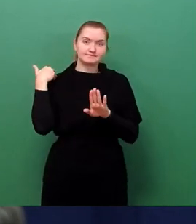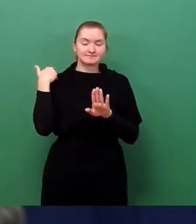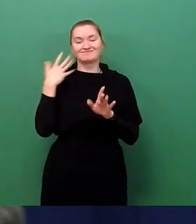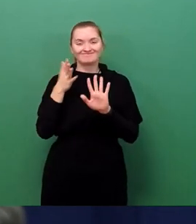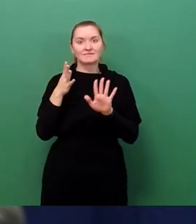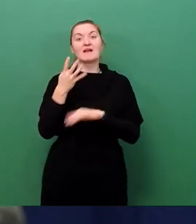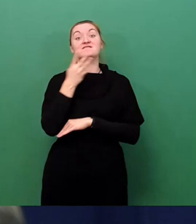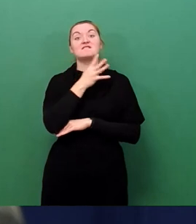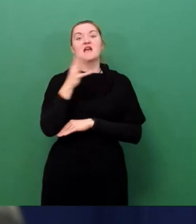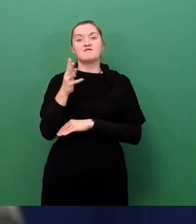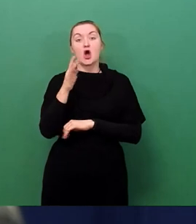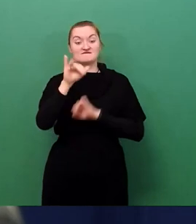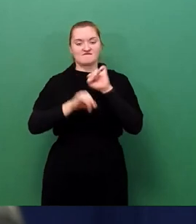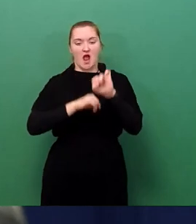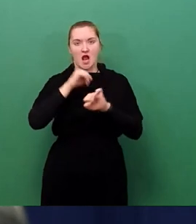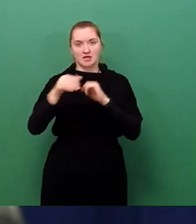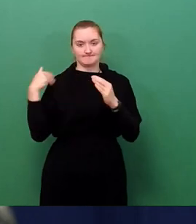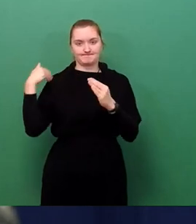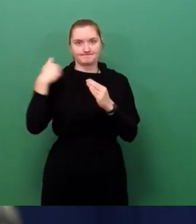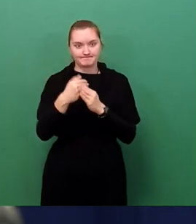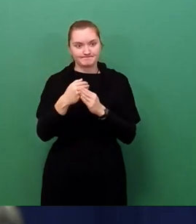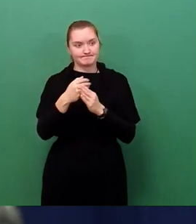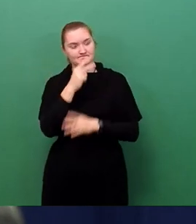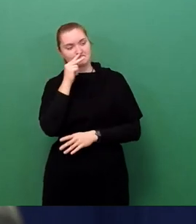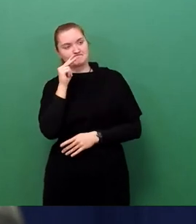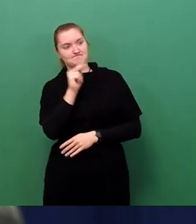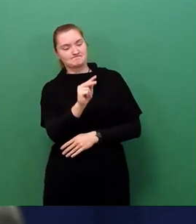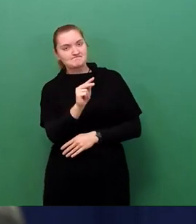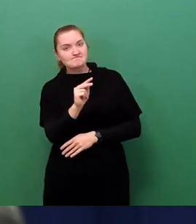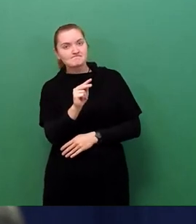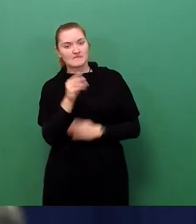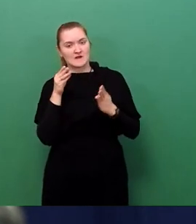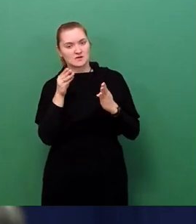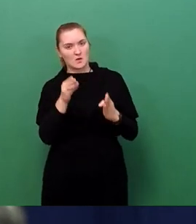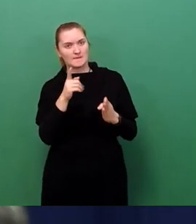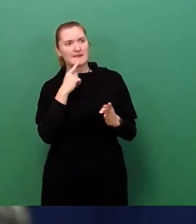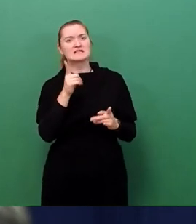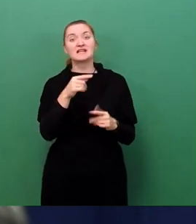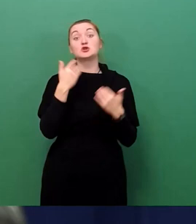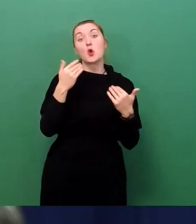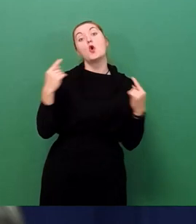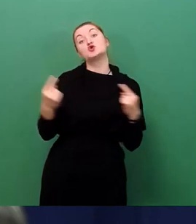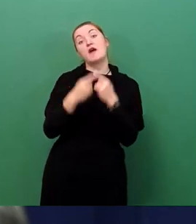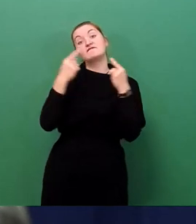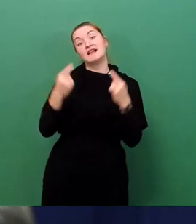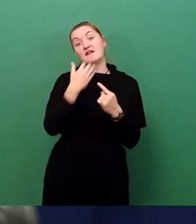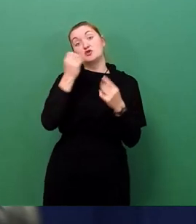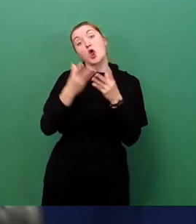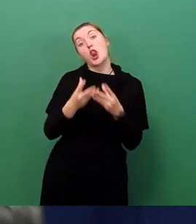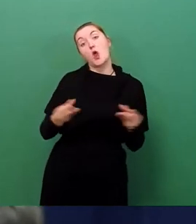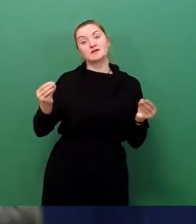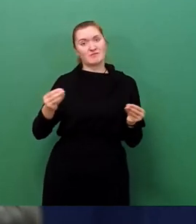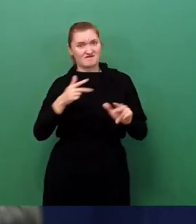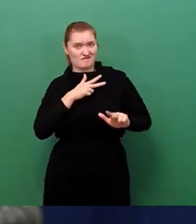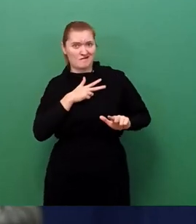Fahrradstraße lässt sich jetzt schon feststellen, anstatt, wie behauptet, Konflikte zu beseitigen, wurden hier Konflikte